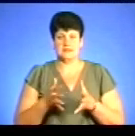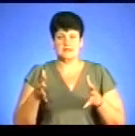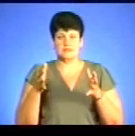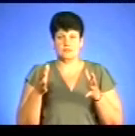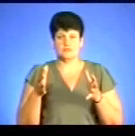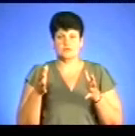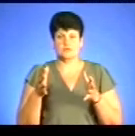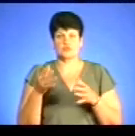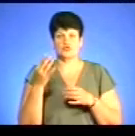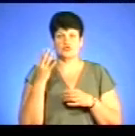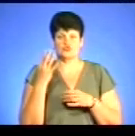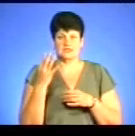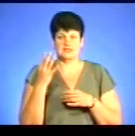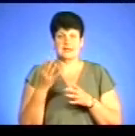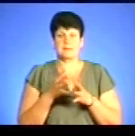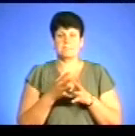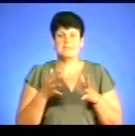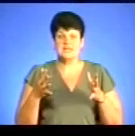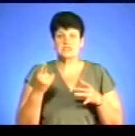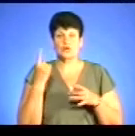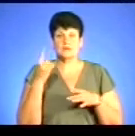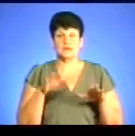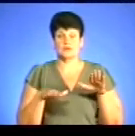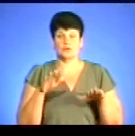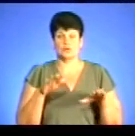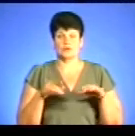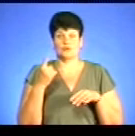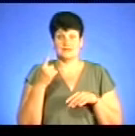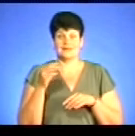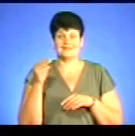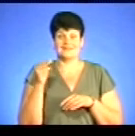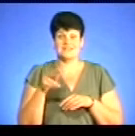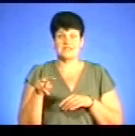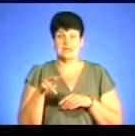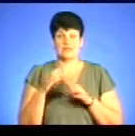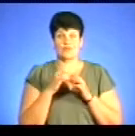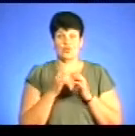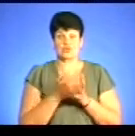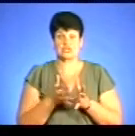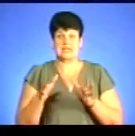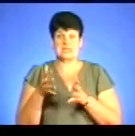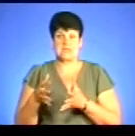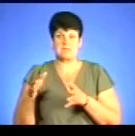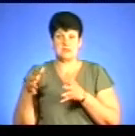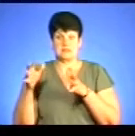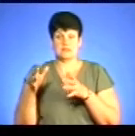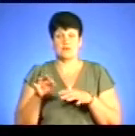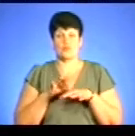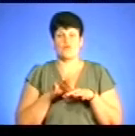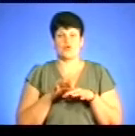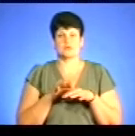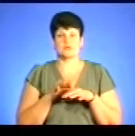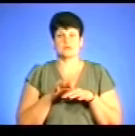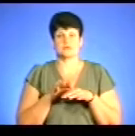понад чотири ємкості, понад тонна кожна. Одна тисяча літрів кожна ємкості, ну, які проводилися, скажімо так.